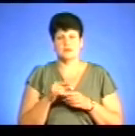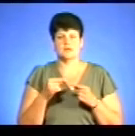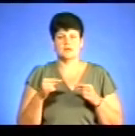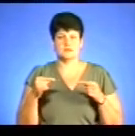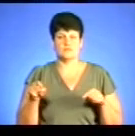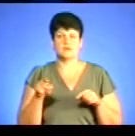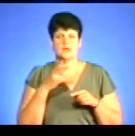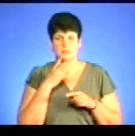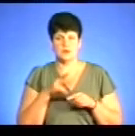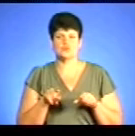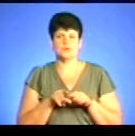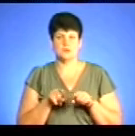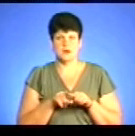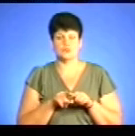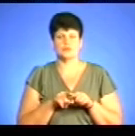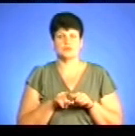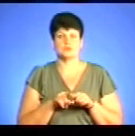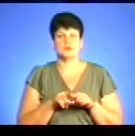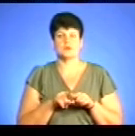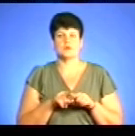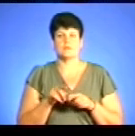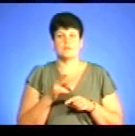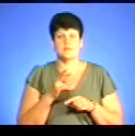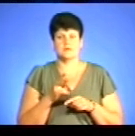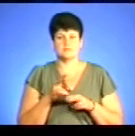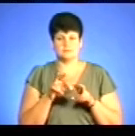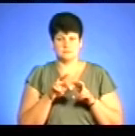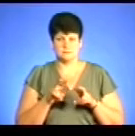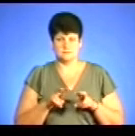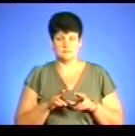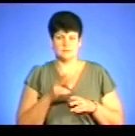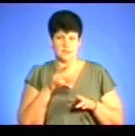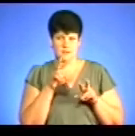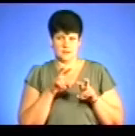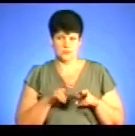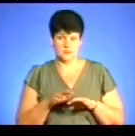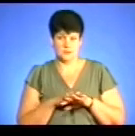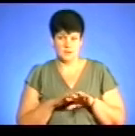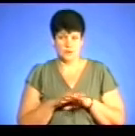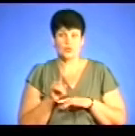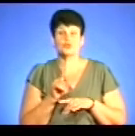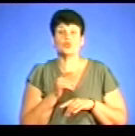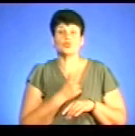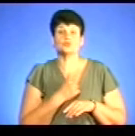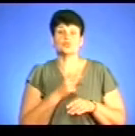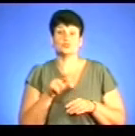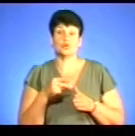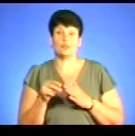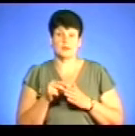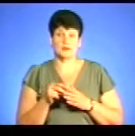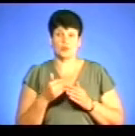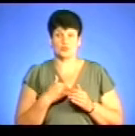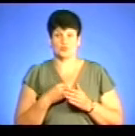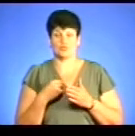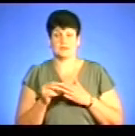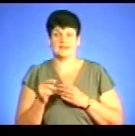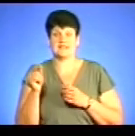так само ці добросовісні виробники, вони аналізують ринок і бачать, на що є попід. Якщо є попід на дешеву грилку,